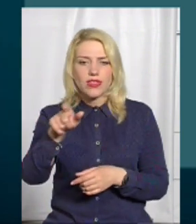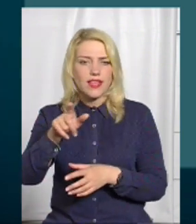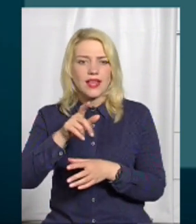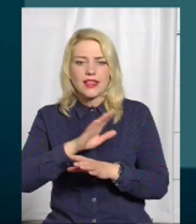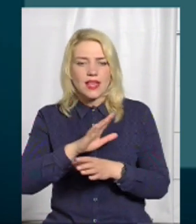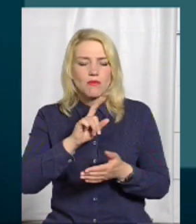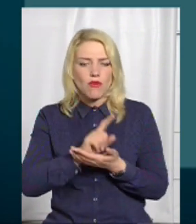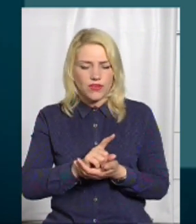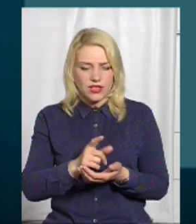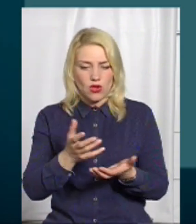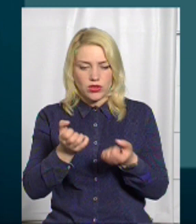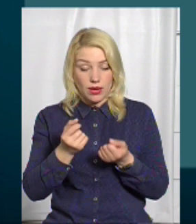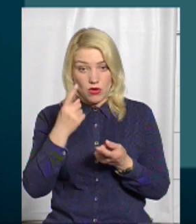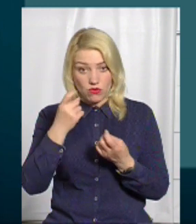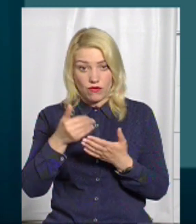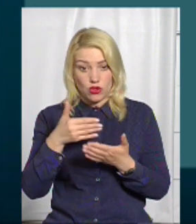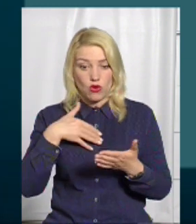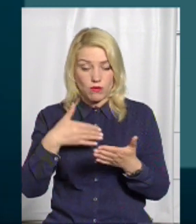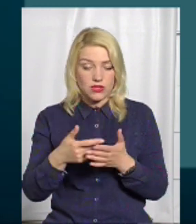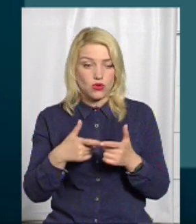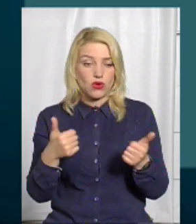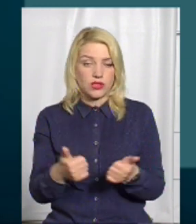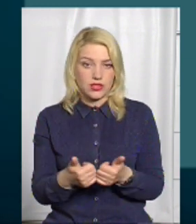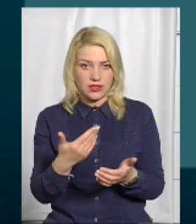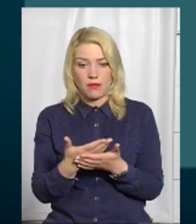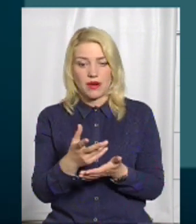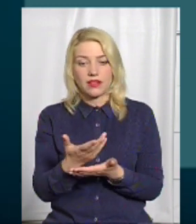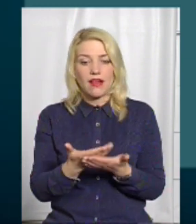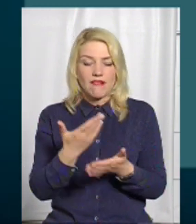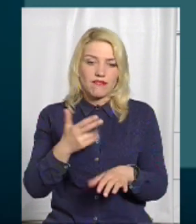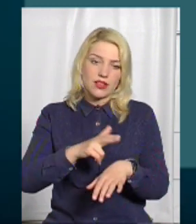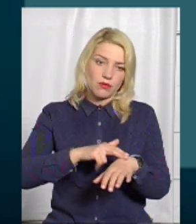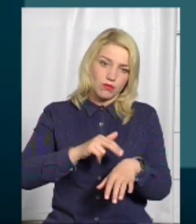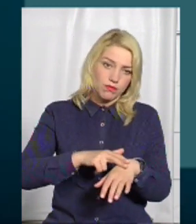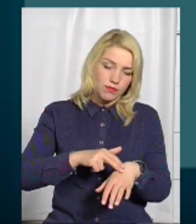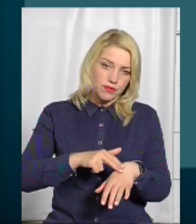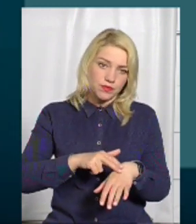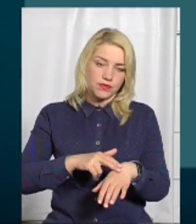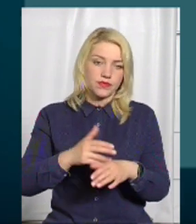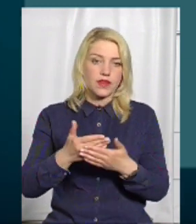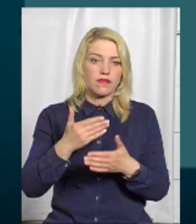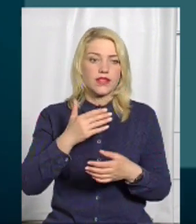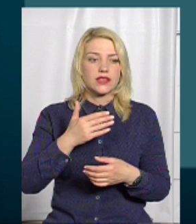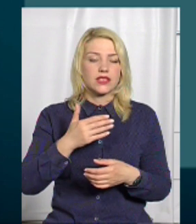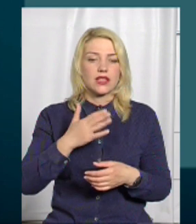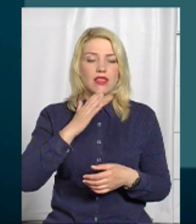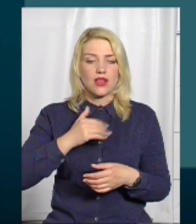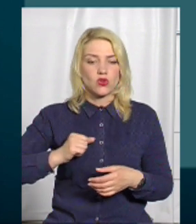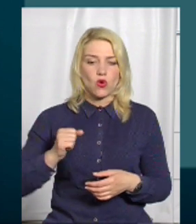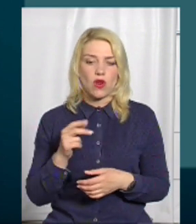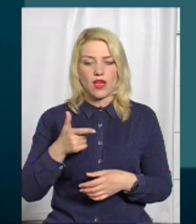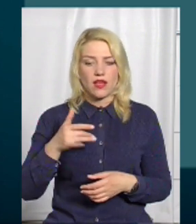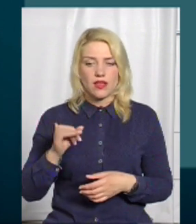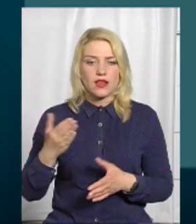інформацію від громадської організації, наприклад, від правоохоронної, від нашої колеги, яку я